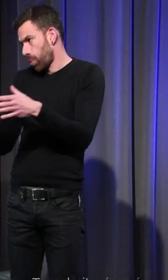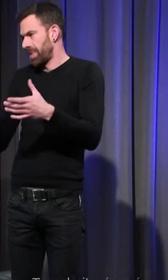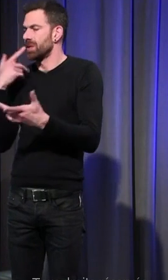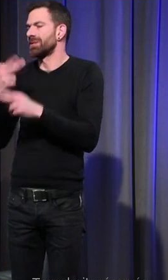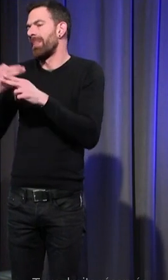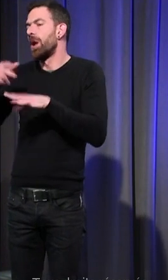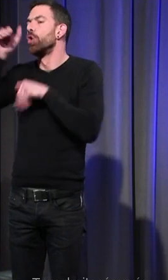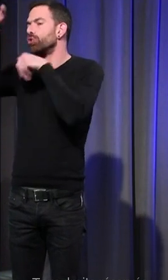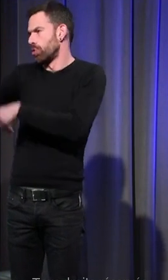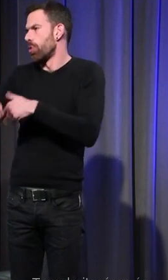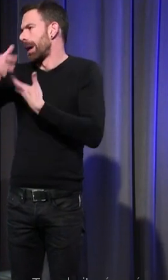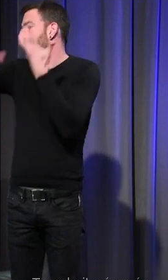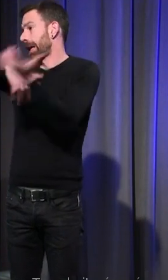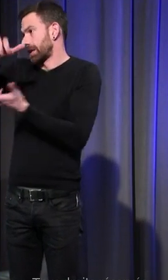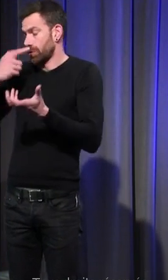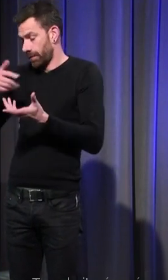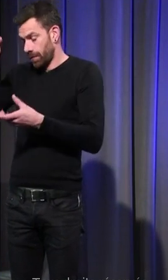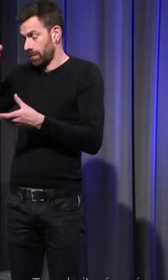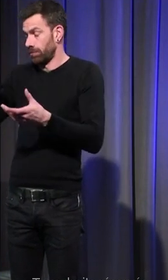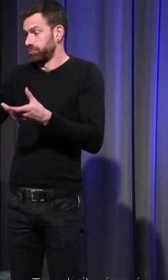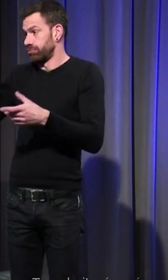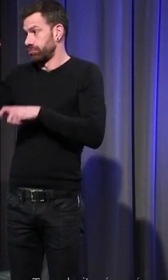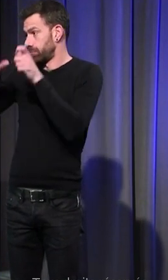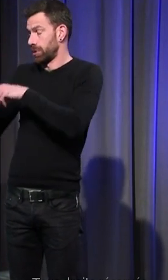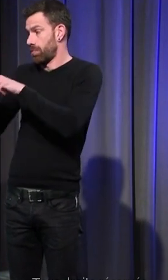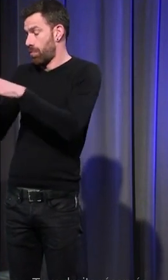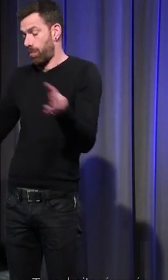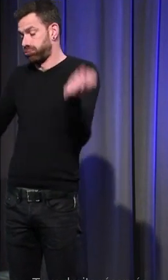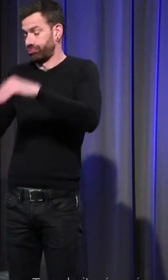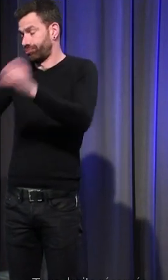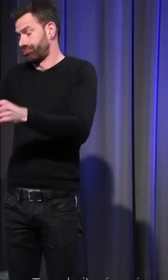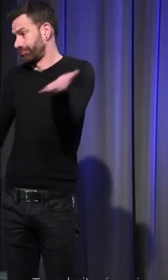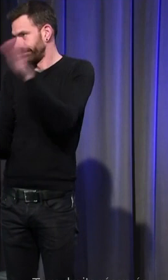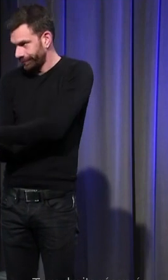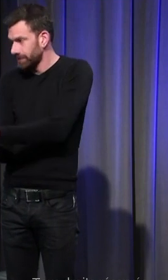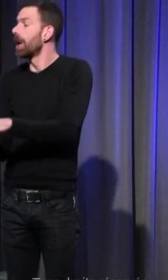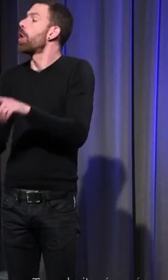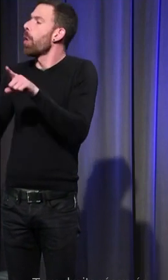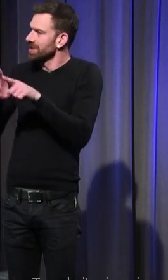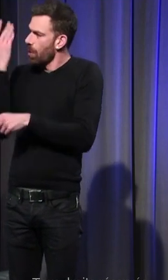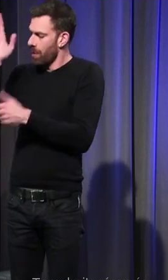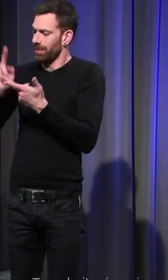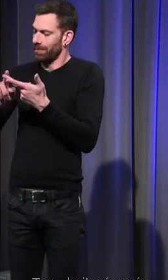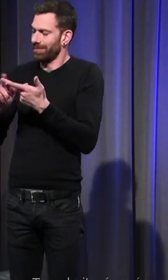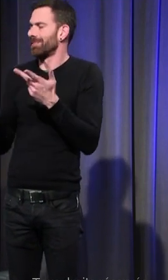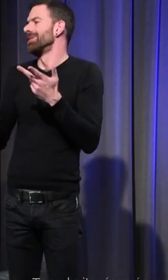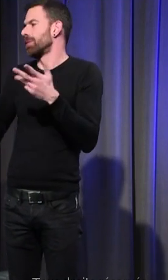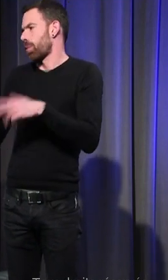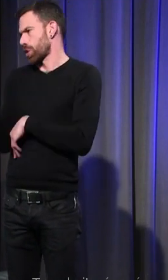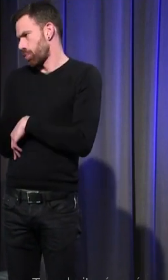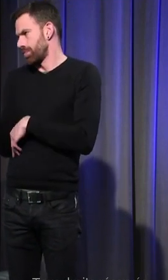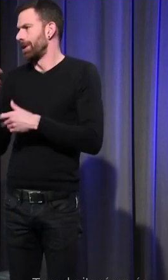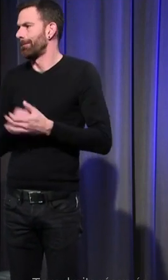avec des empilements dans tous les sens et il y aussi une exception c'est le couple une exception aux prescriptions